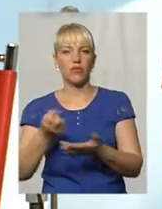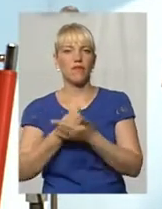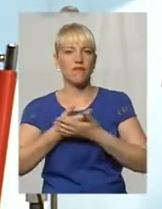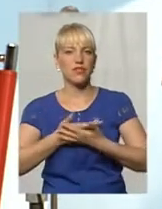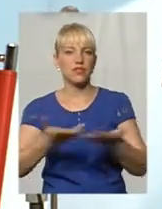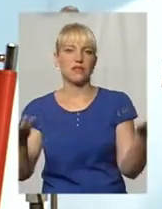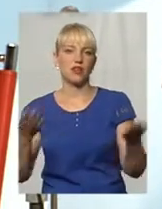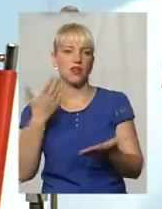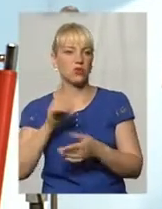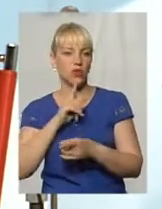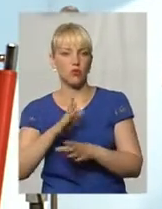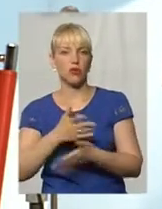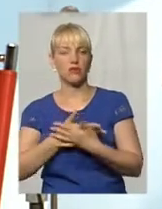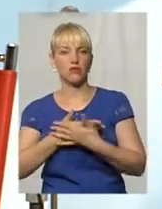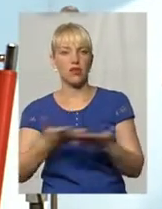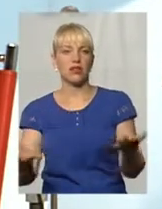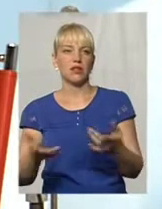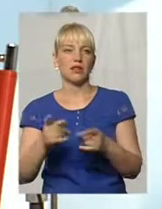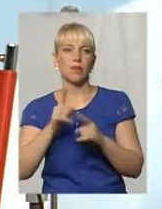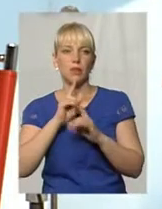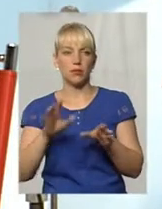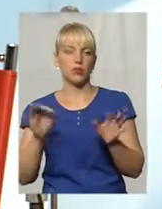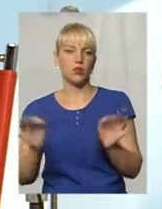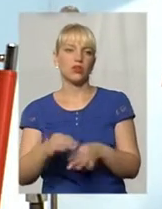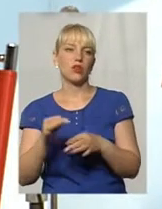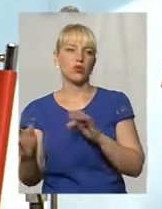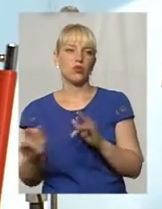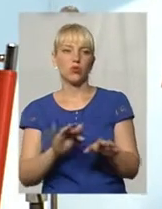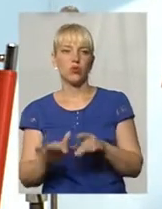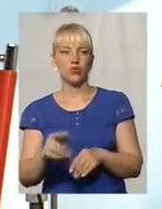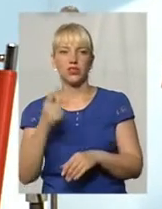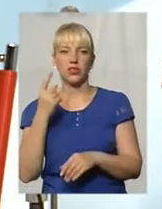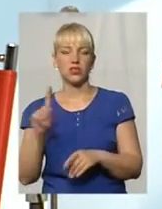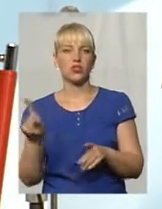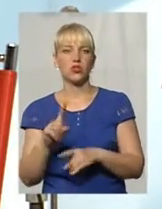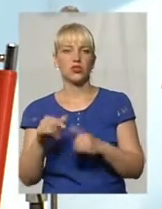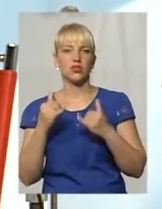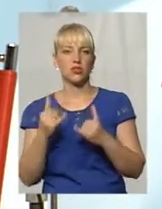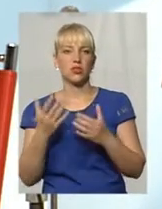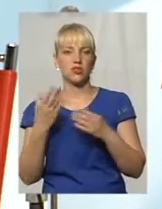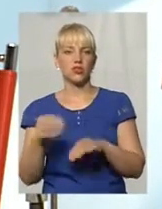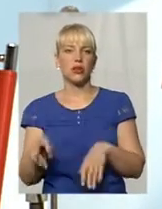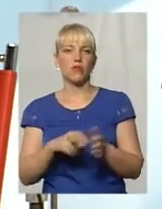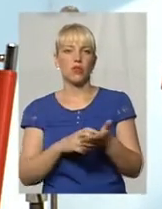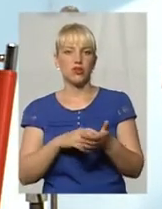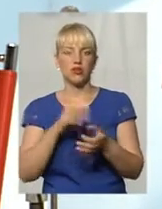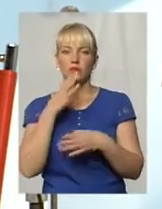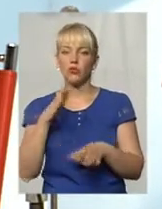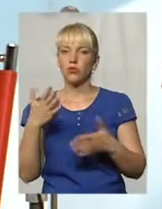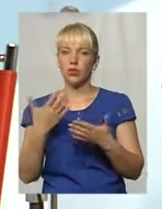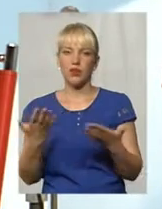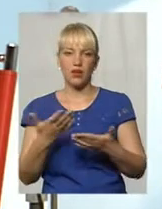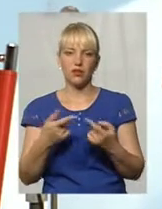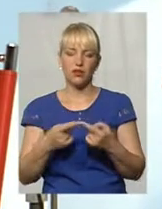тому що якщо не буде висвітлення, то, звичайно, вже не буде ніякого руху. Єдине, що зараз ще бояться будь-які органи,